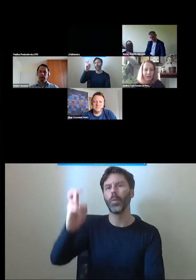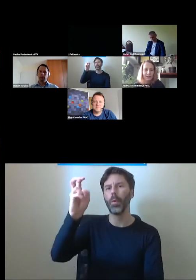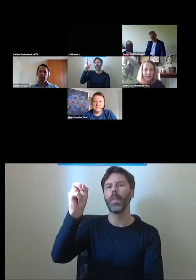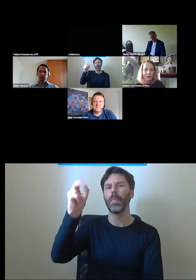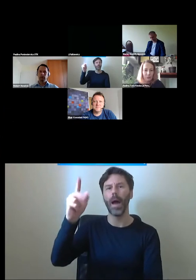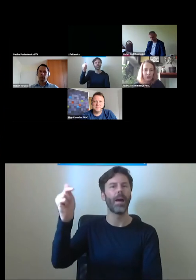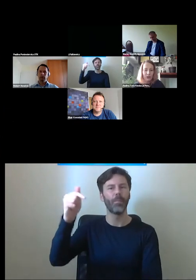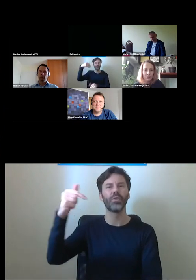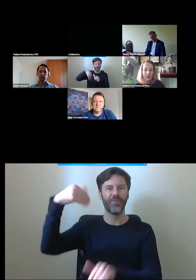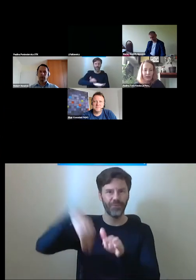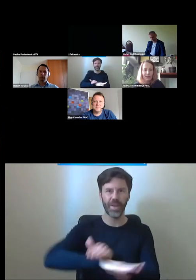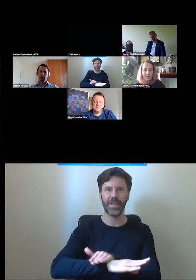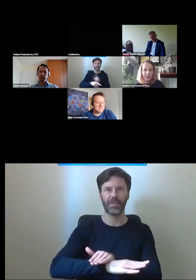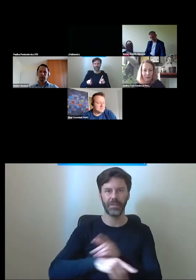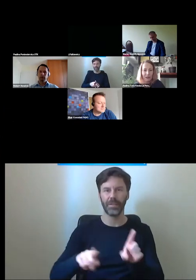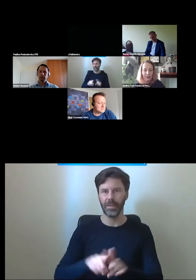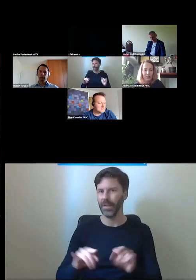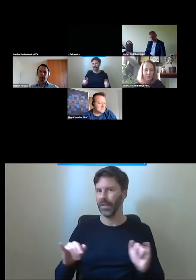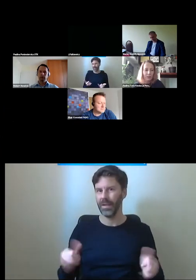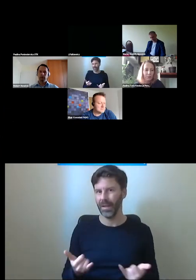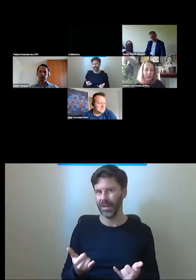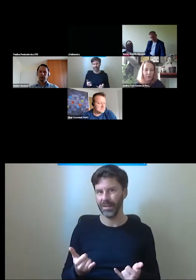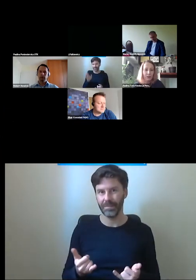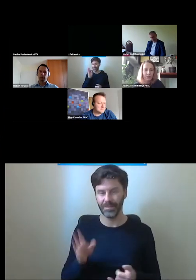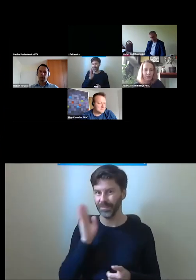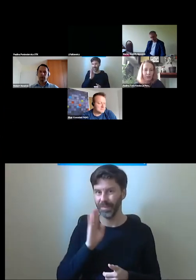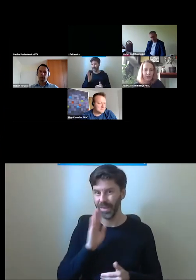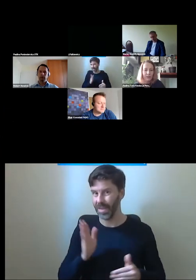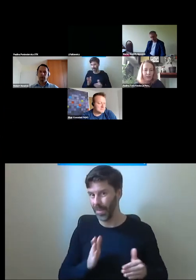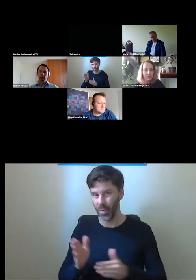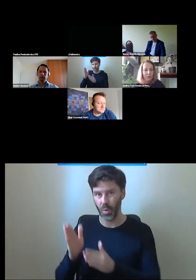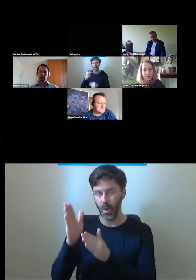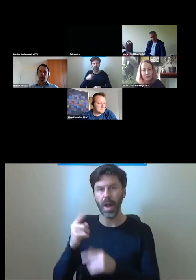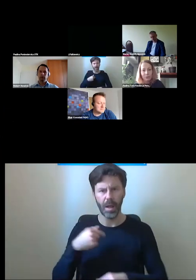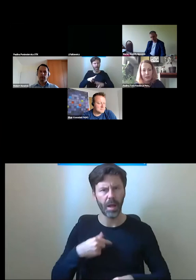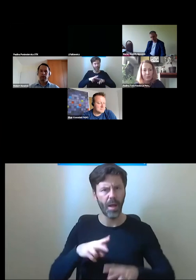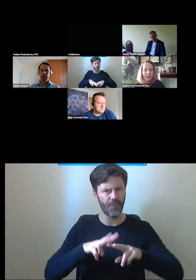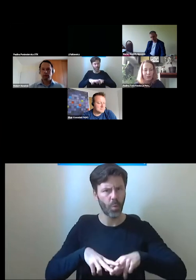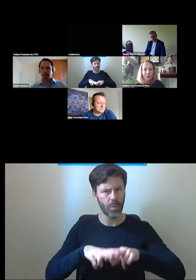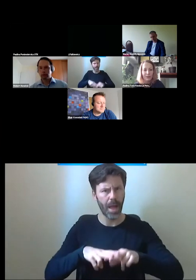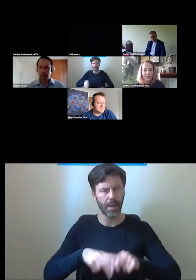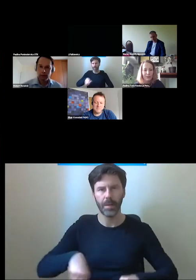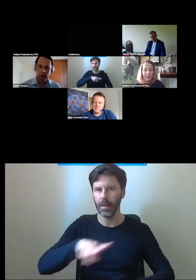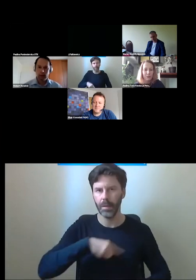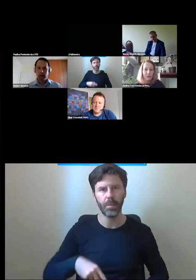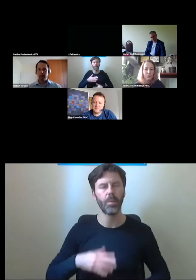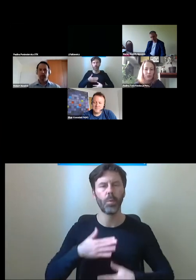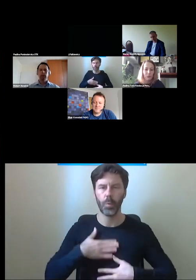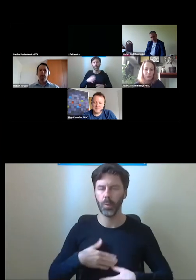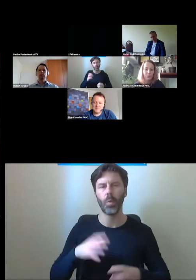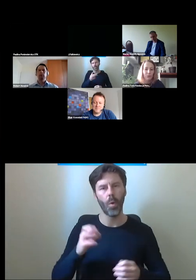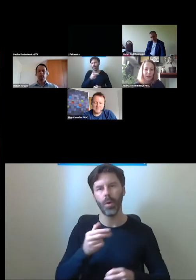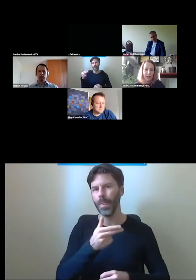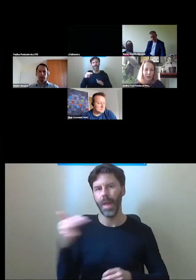i nie zawsze to będzie taka sama droga. My akurat w Fundacji jesteśmy absolutnymi fanami ewakuacji i tych wszystkich